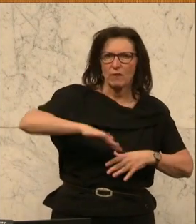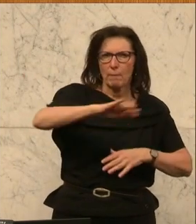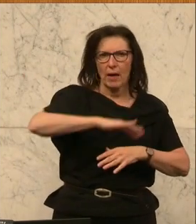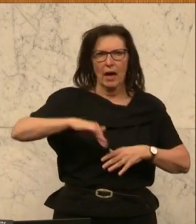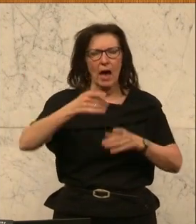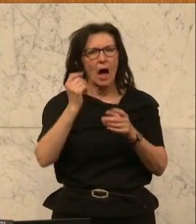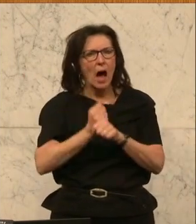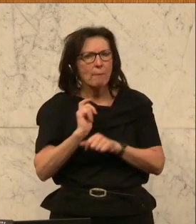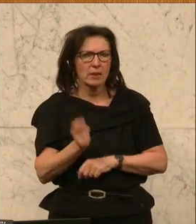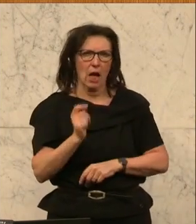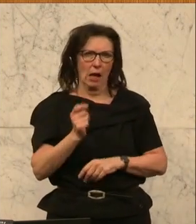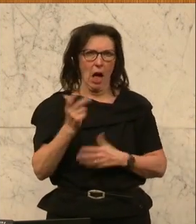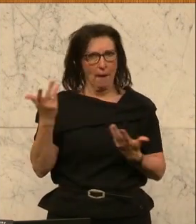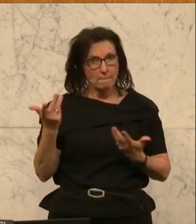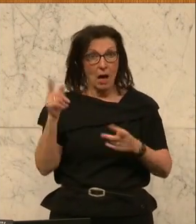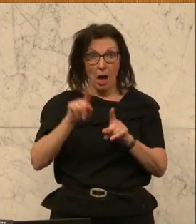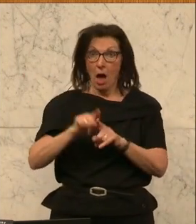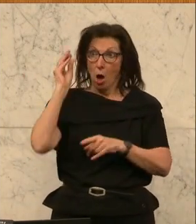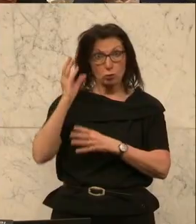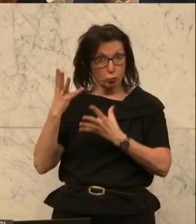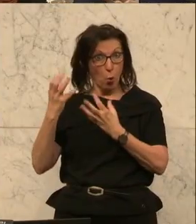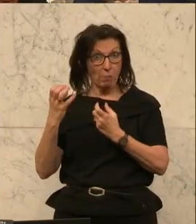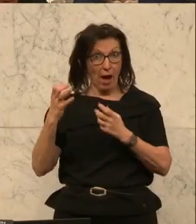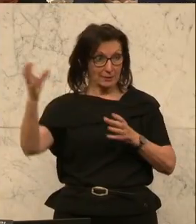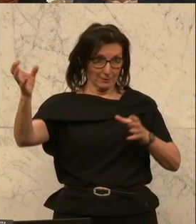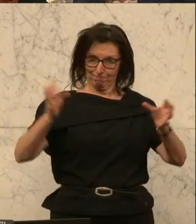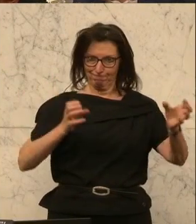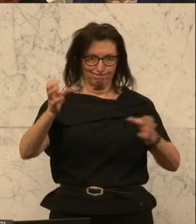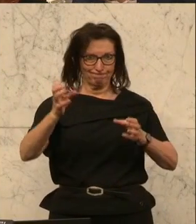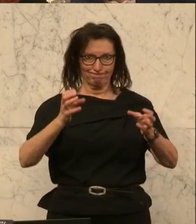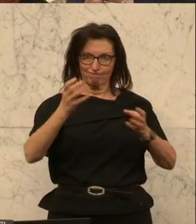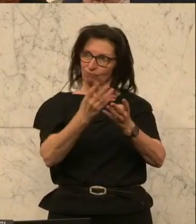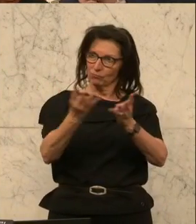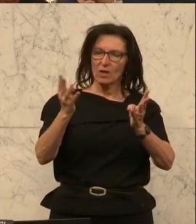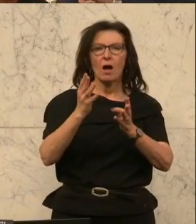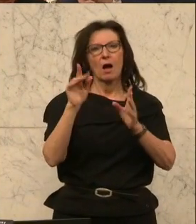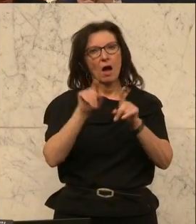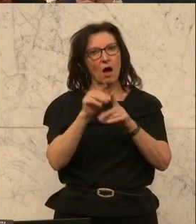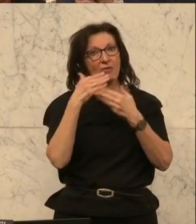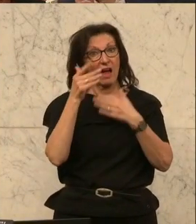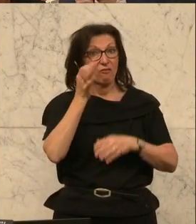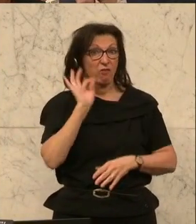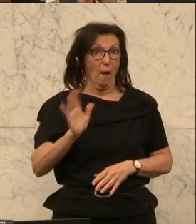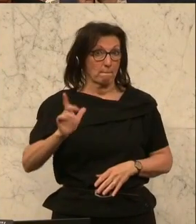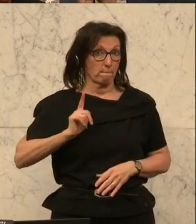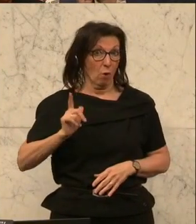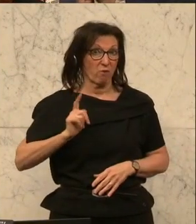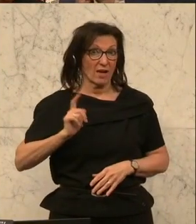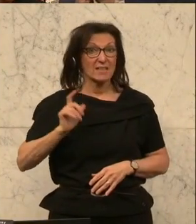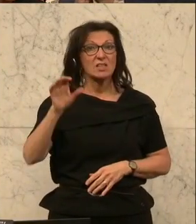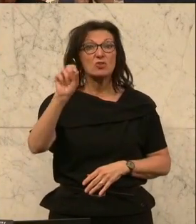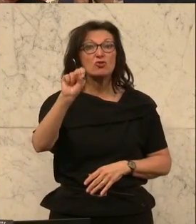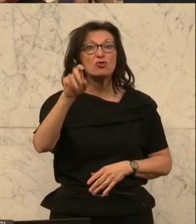die Arbeiterkammer und besonders auch aus der Schulpraxis. Ein besonders großer Dank geht hier an Frau Professorin Christiane Spiel und ihr Team